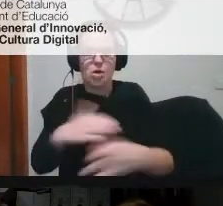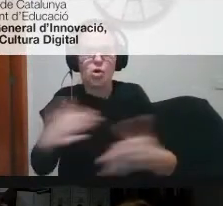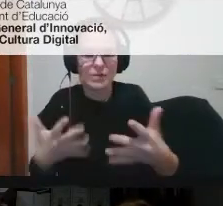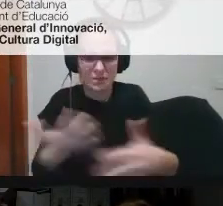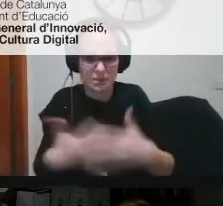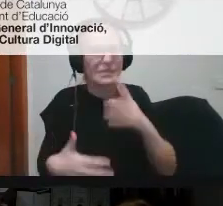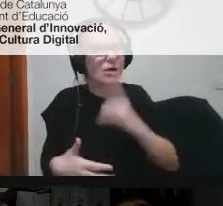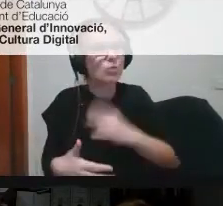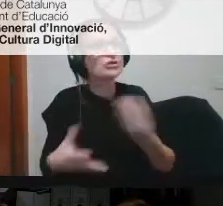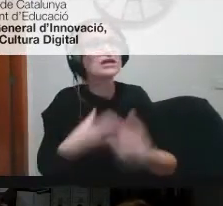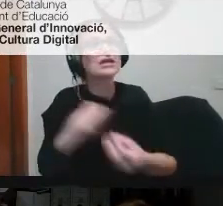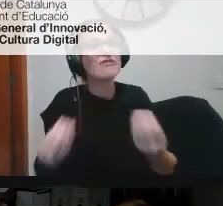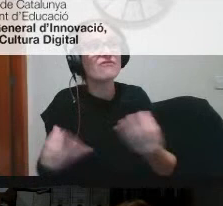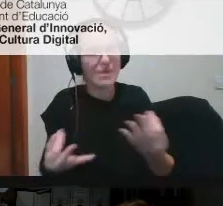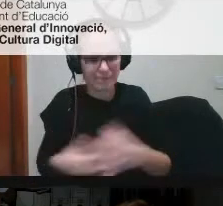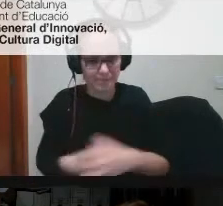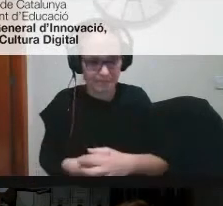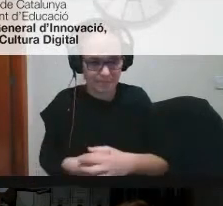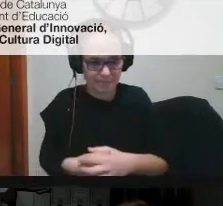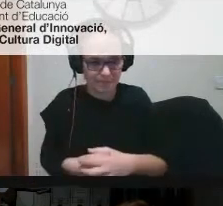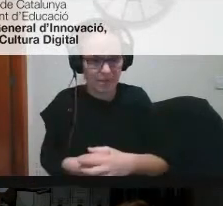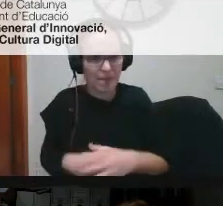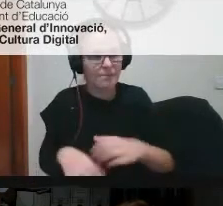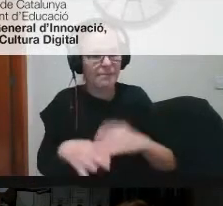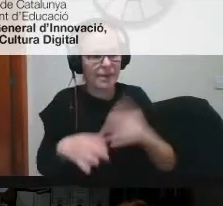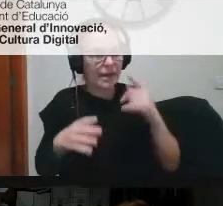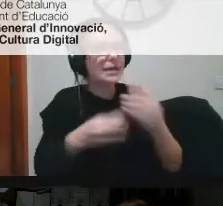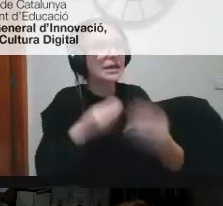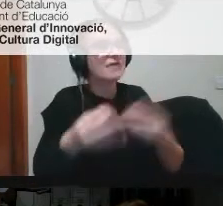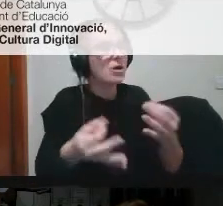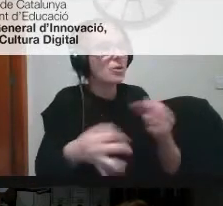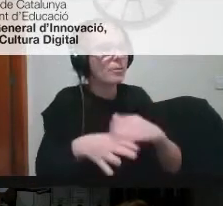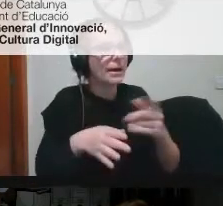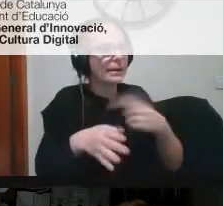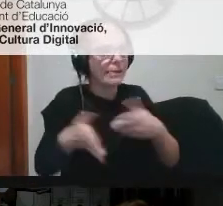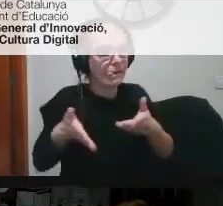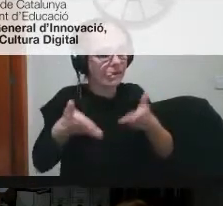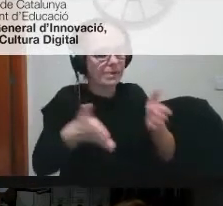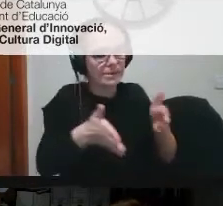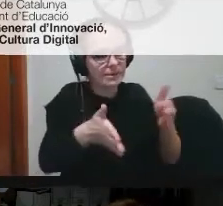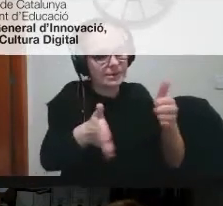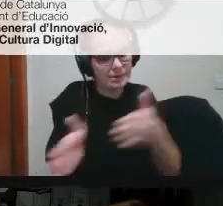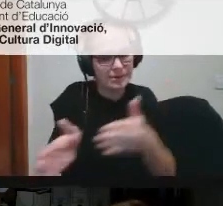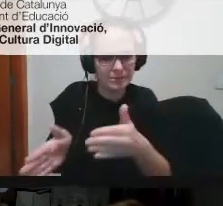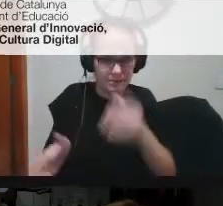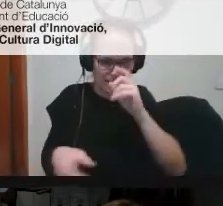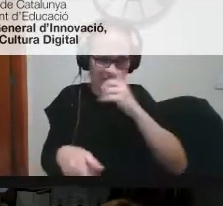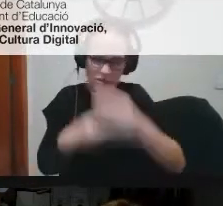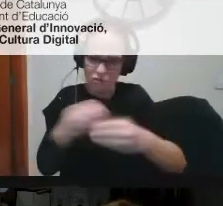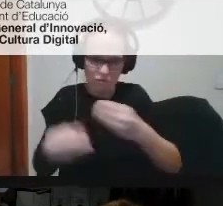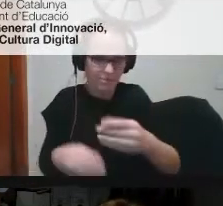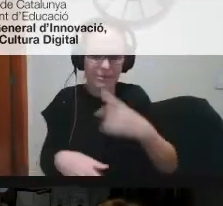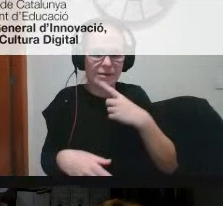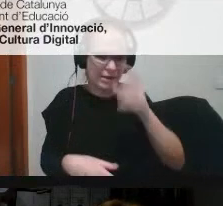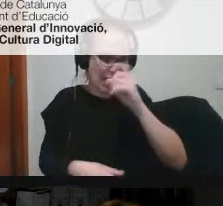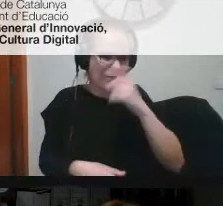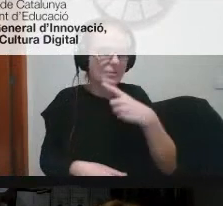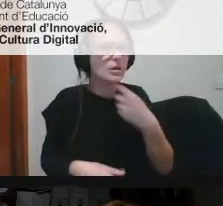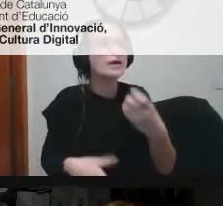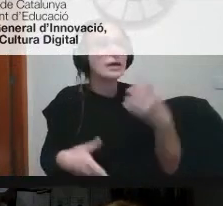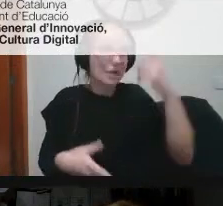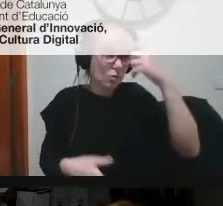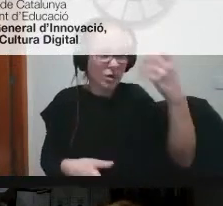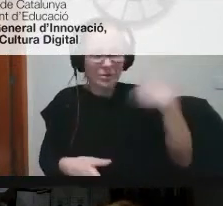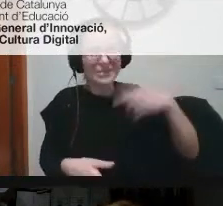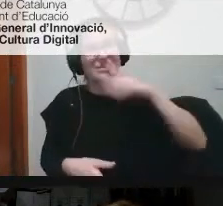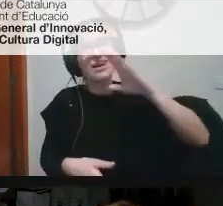què esteu fent i mirem de reconduir-ho i això ho fem cada any cada any els hi preguntem recordeu